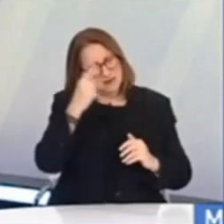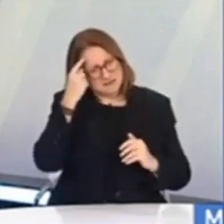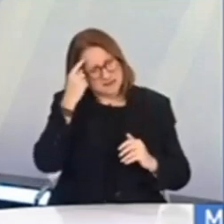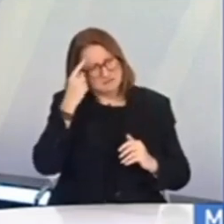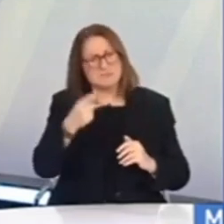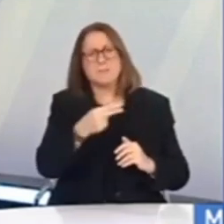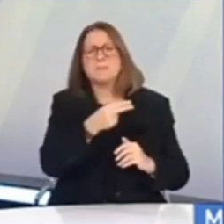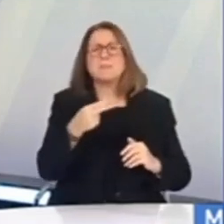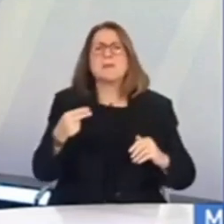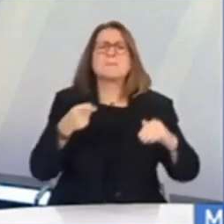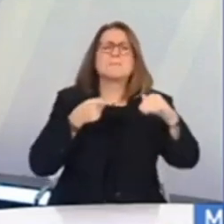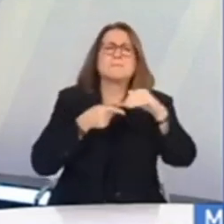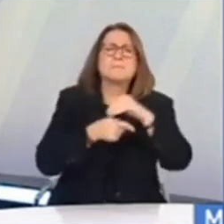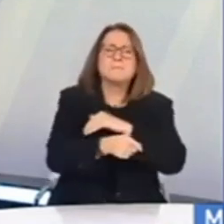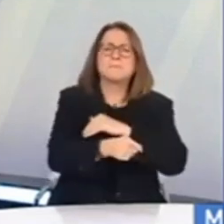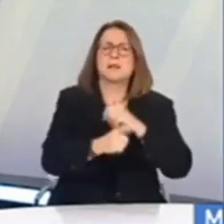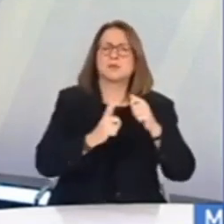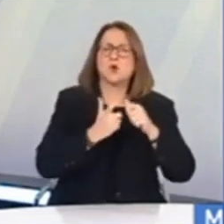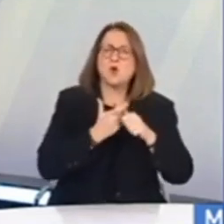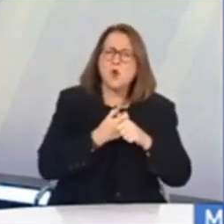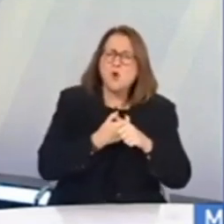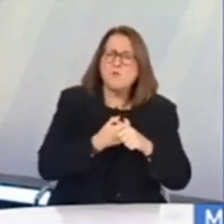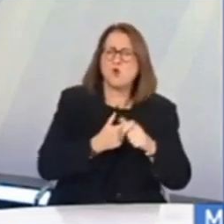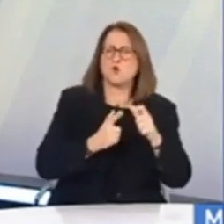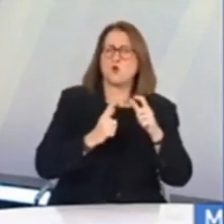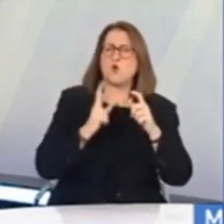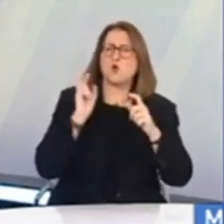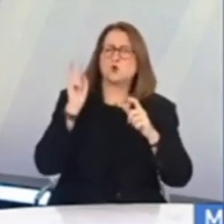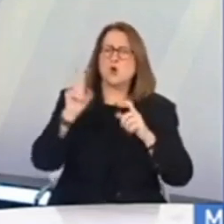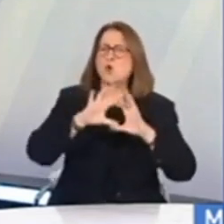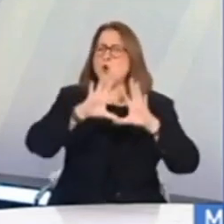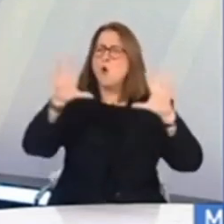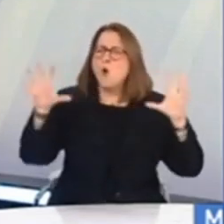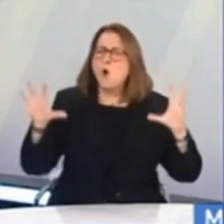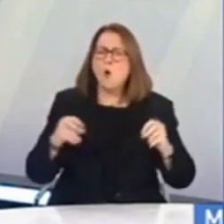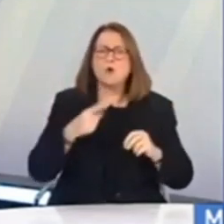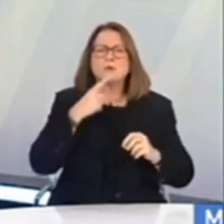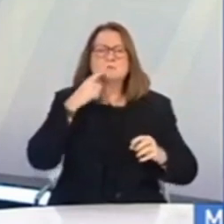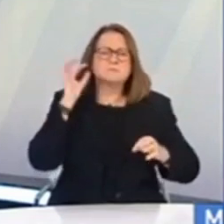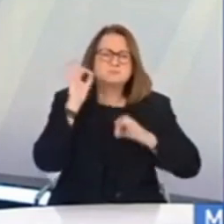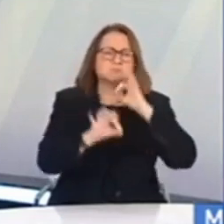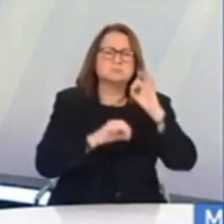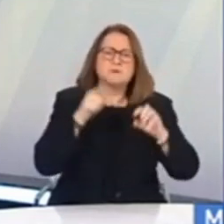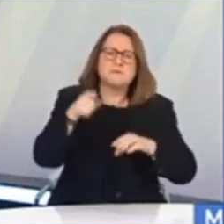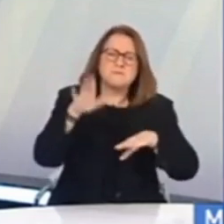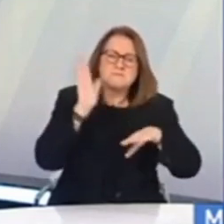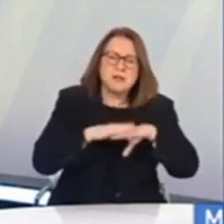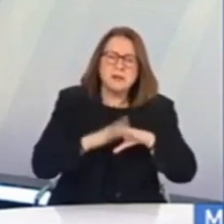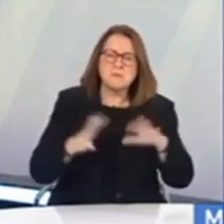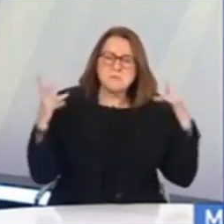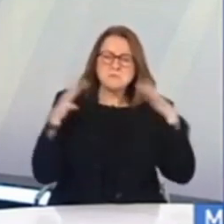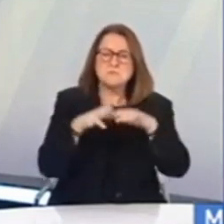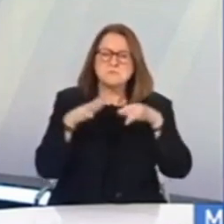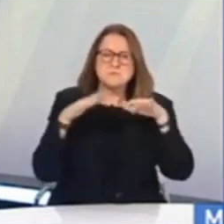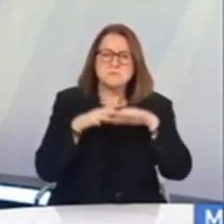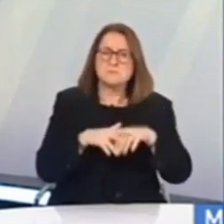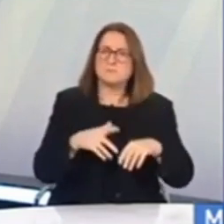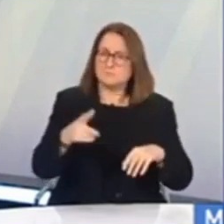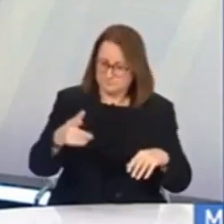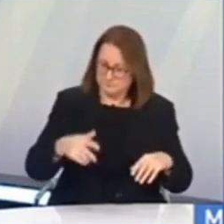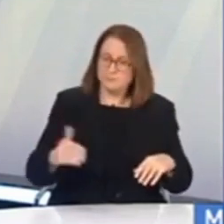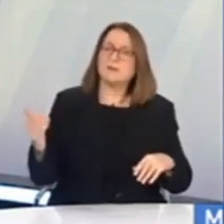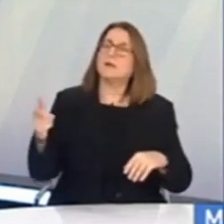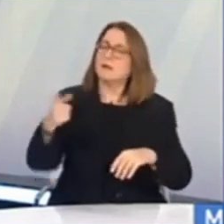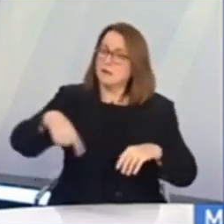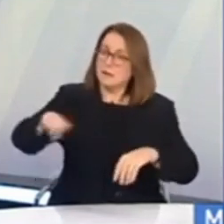Το ζήτημα των μέσων μαζικής μεταφοράς. Τα πρώτα πράγματα που μας είπαν οι ειδικοί και νομίζω ήταν απολύτως δογικό είναι ότι πρέπει να ενισχύσουμε